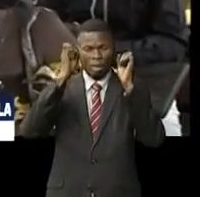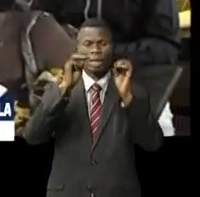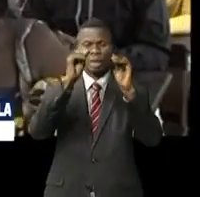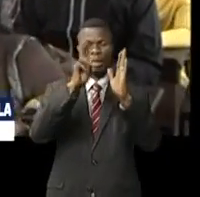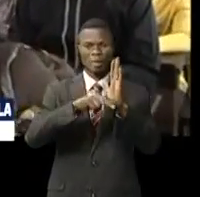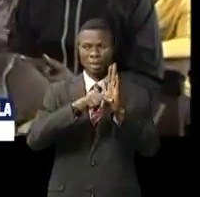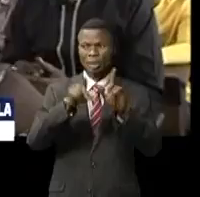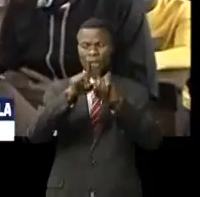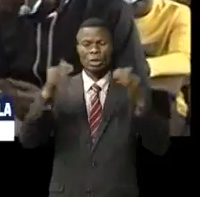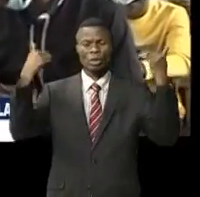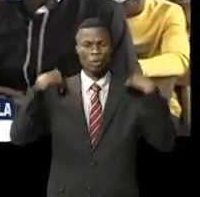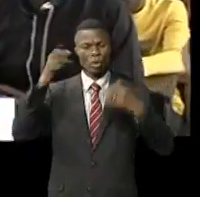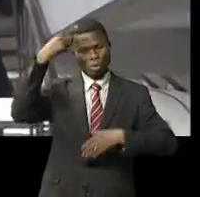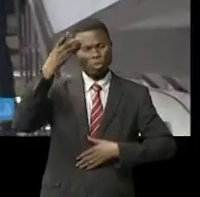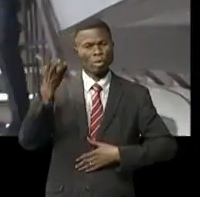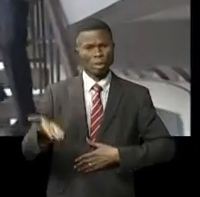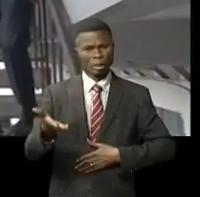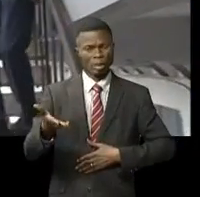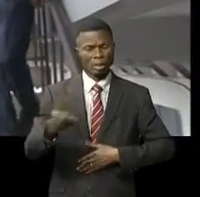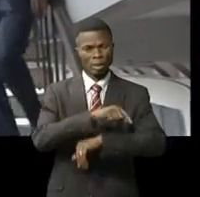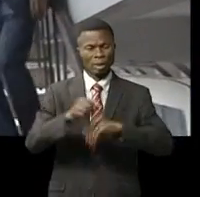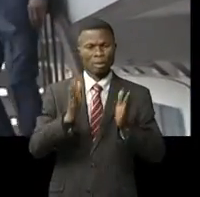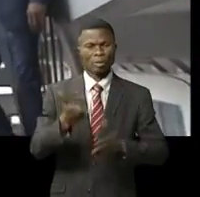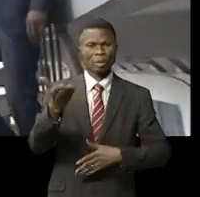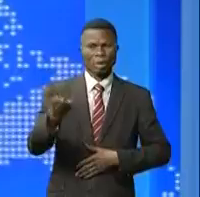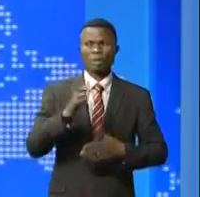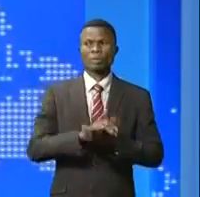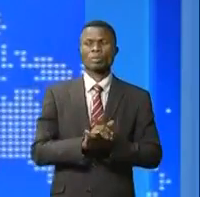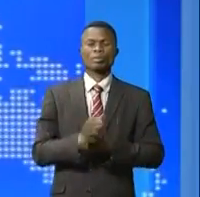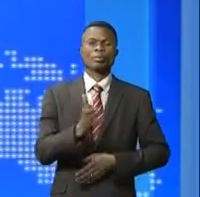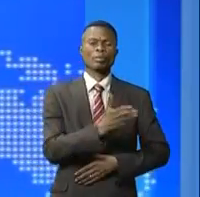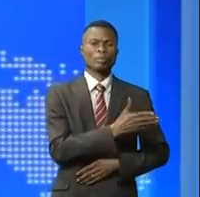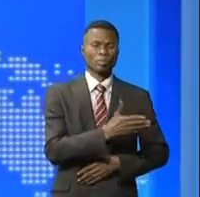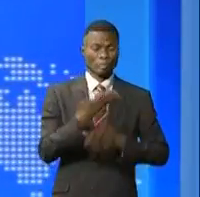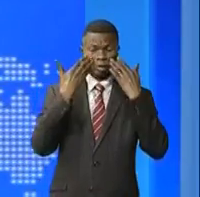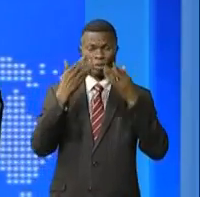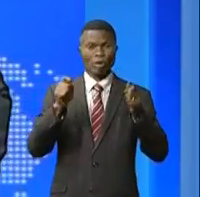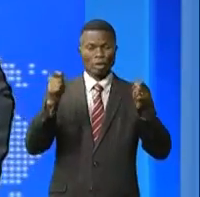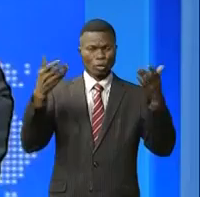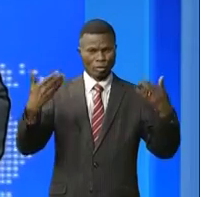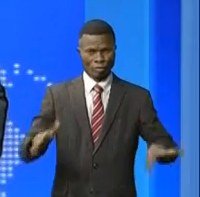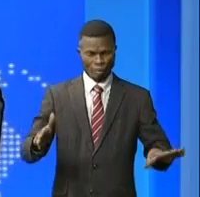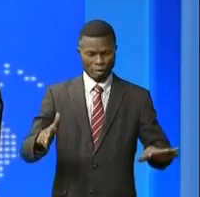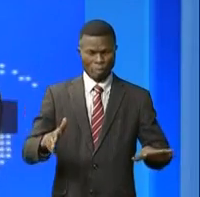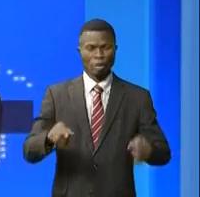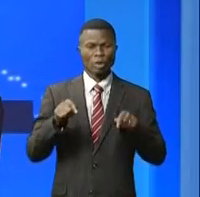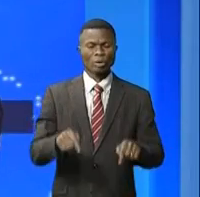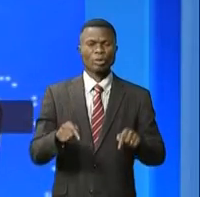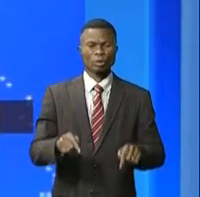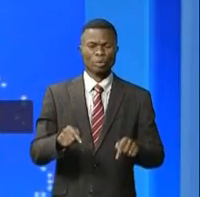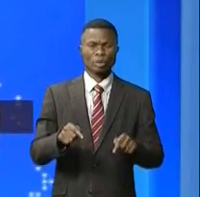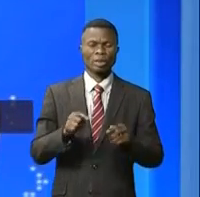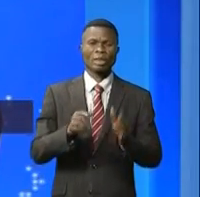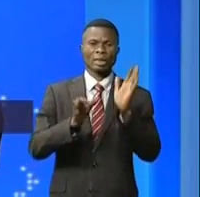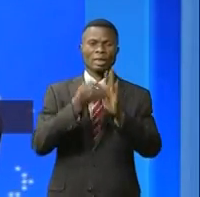ainsi que des autorités politico-administratives C'est par cette note informative que nous bouclons complètement ces